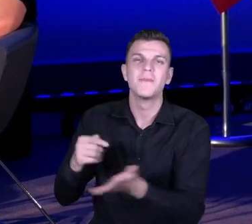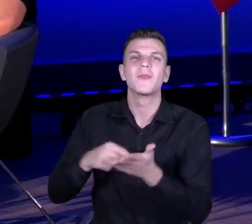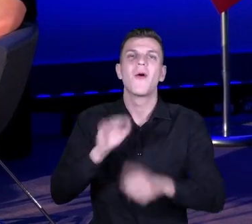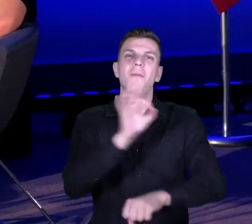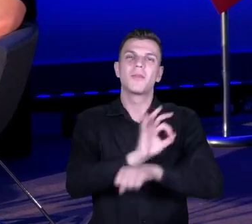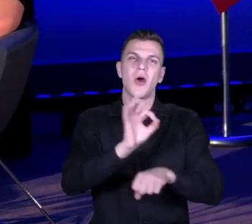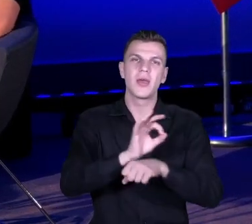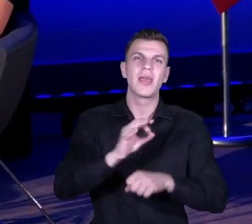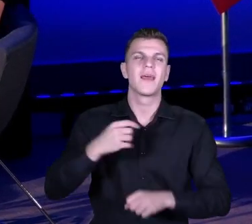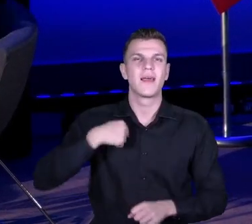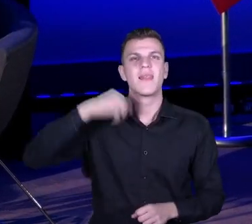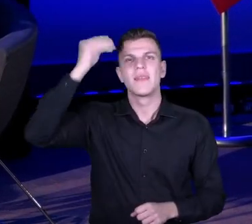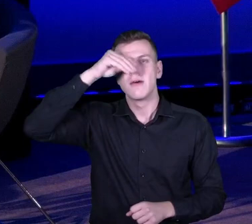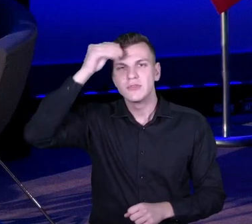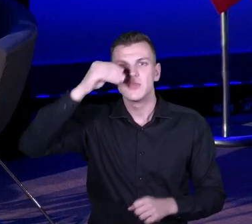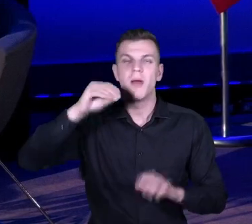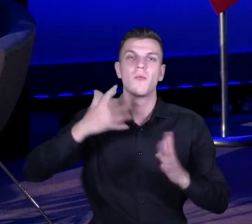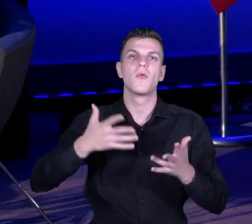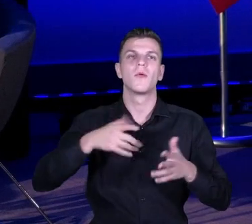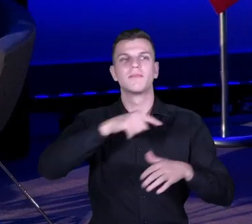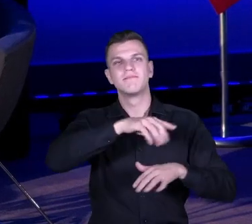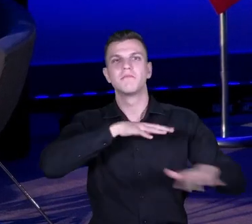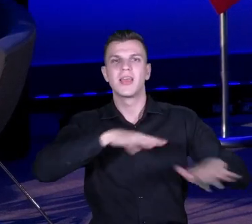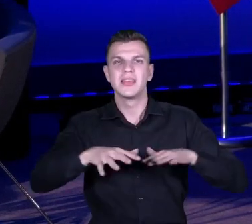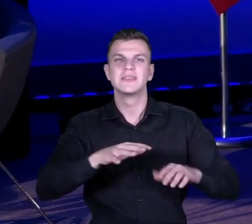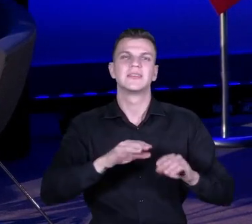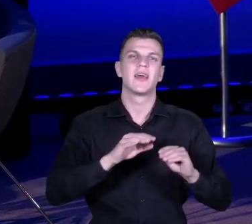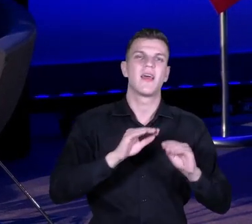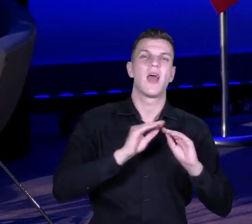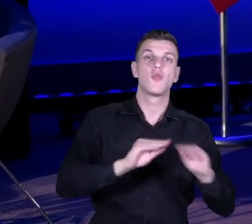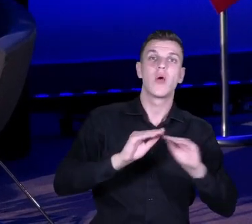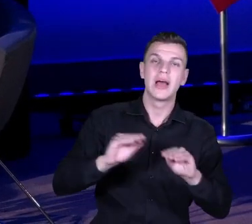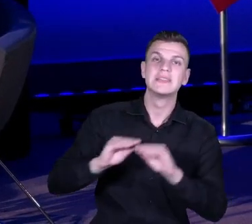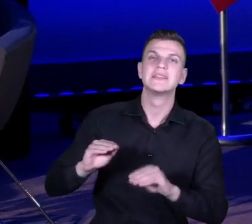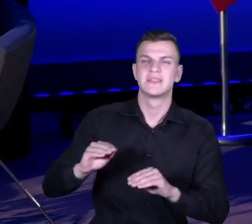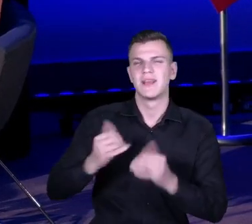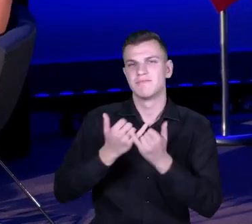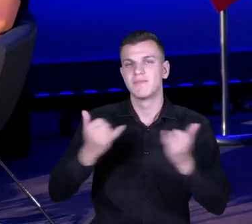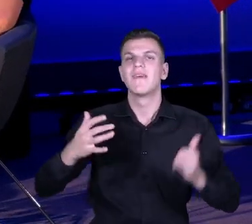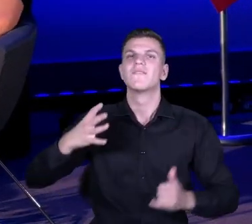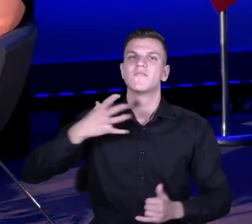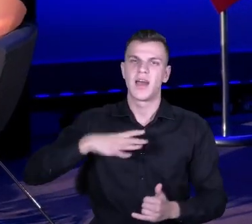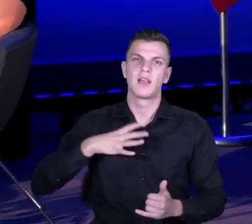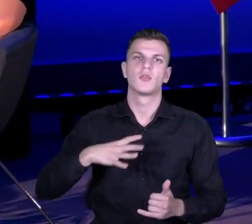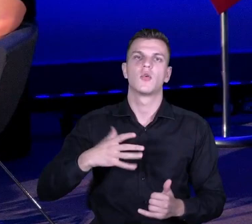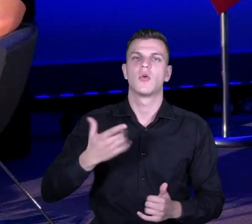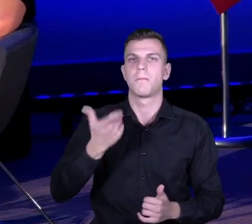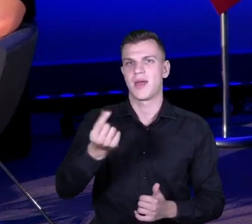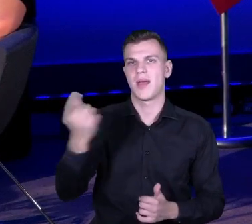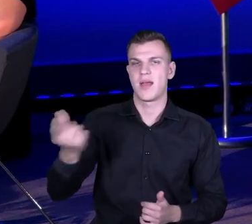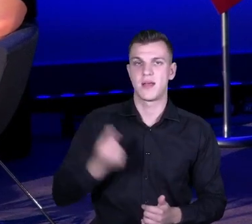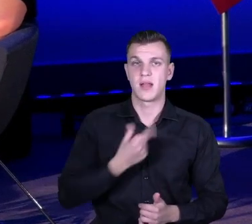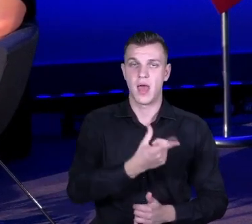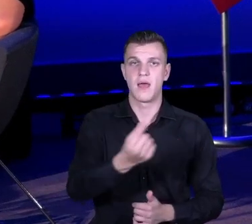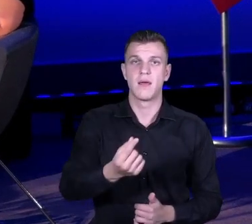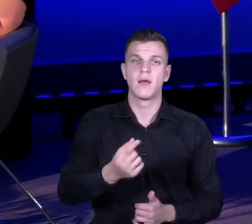przestrzeni szkoły, takiej edukacyjnej, sprawdzają się dwójki. Taki edukacyjny przyjaciel. Ja tak na początku właśnie